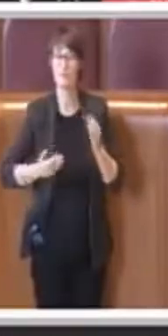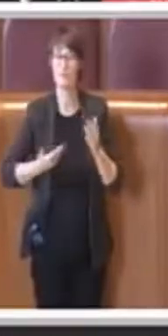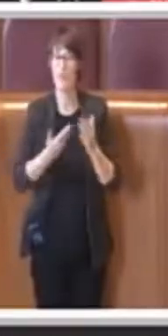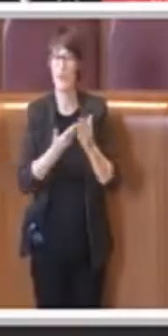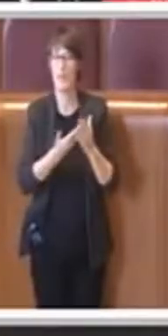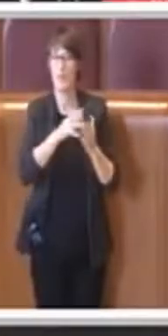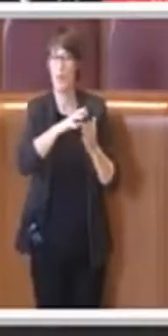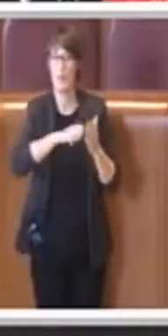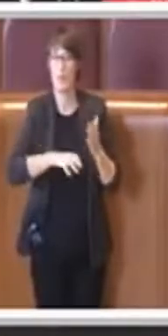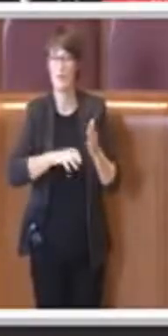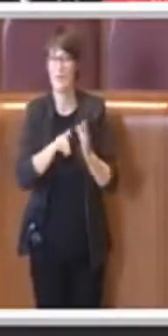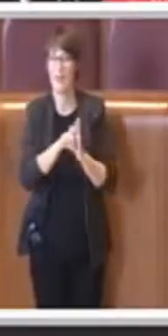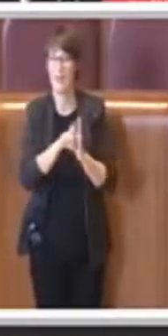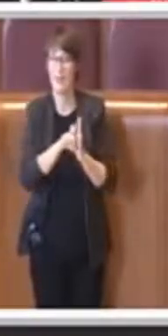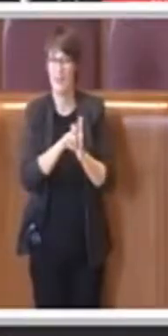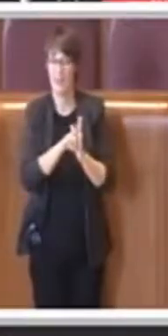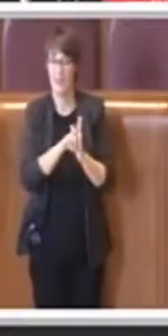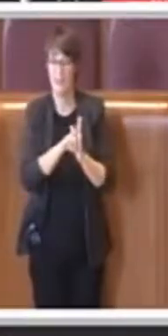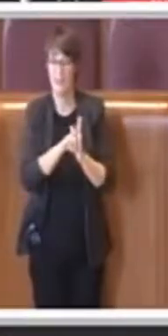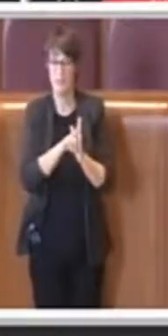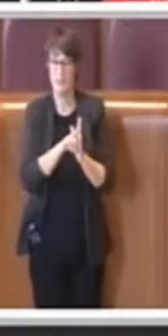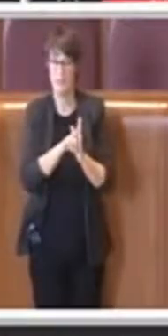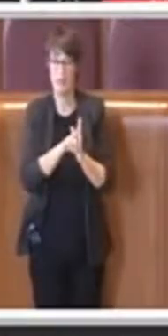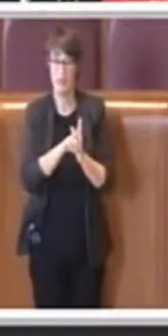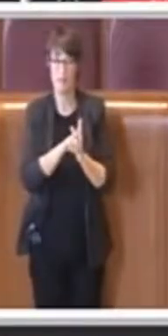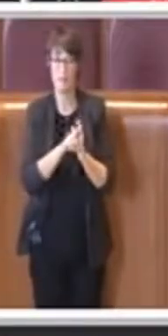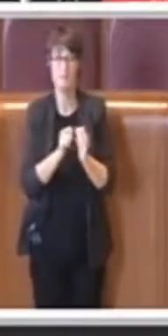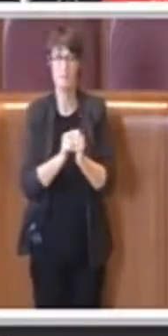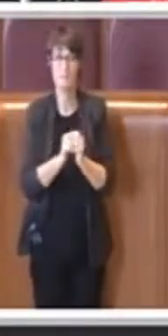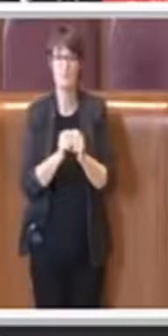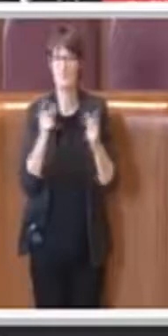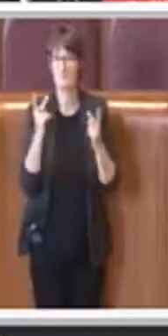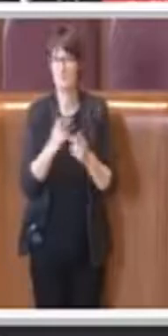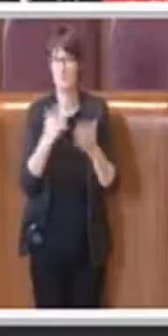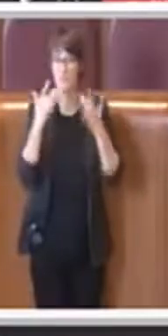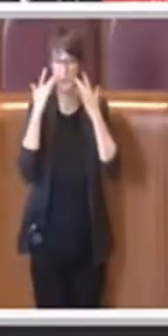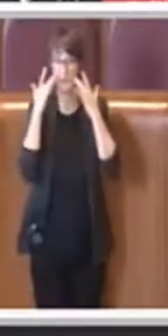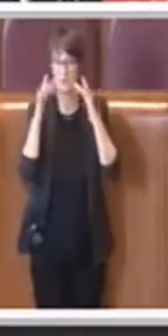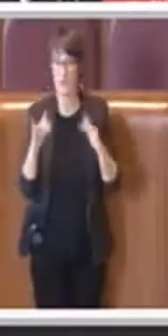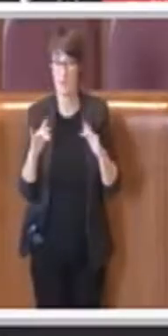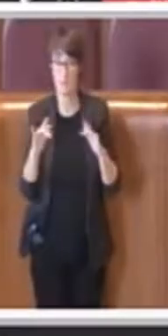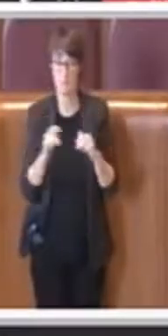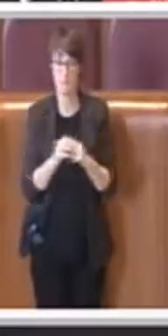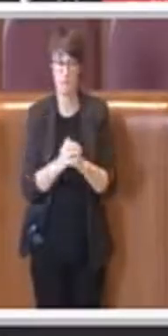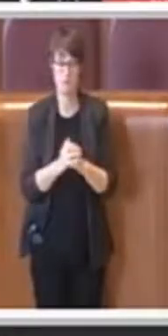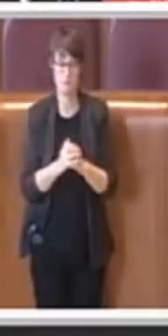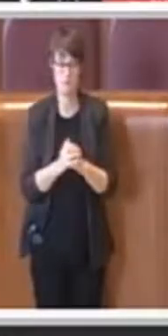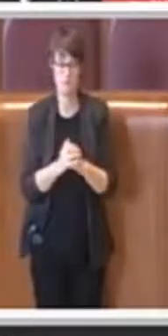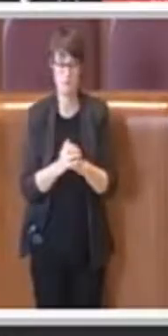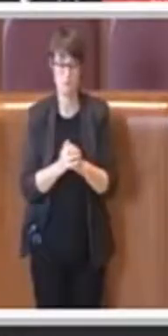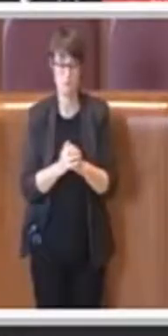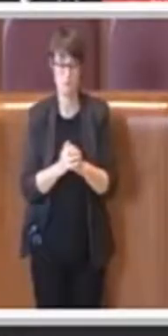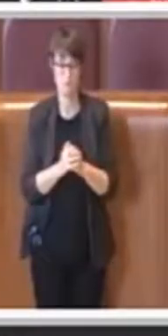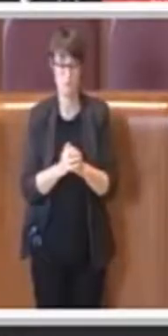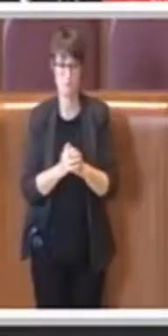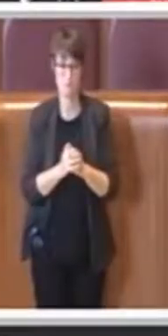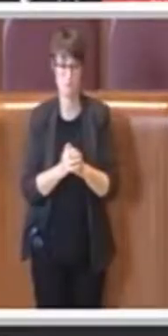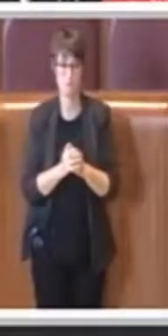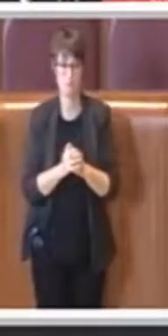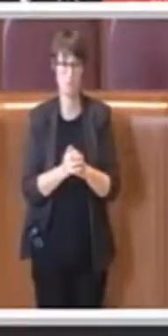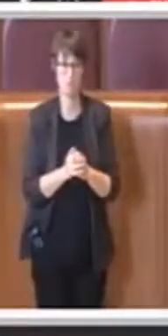delibera, la proposta è molto semplice, di fatto interviene